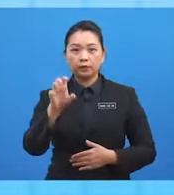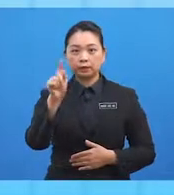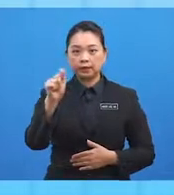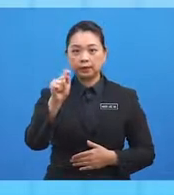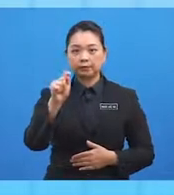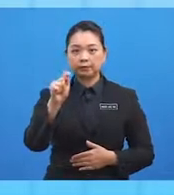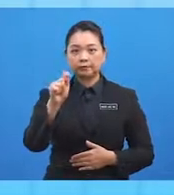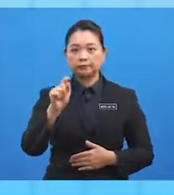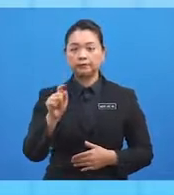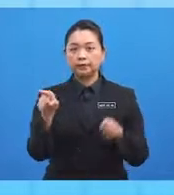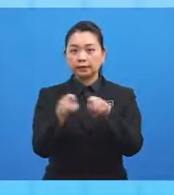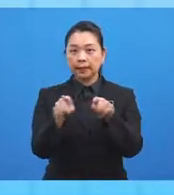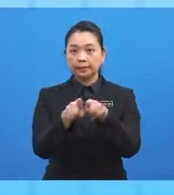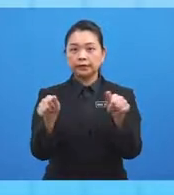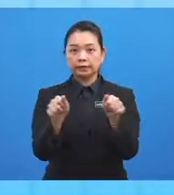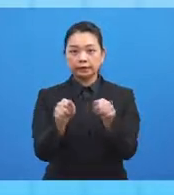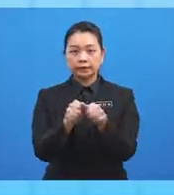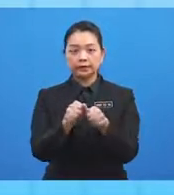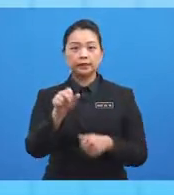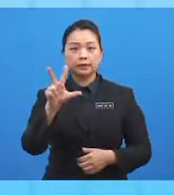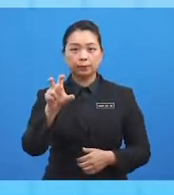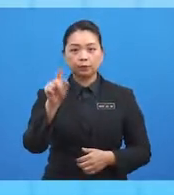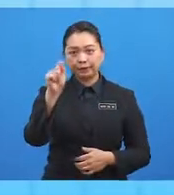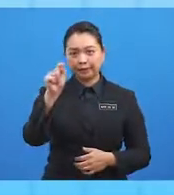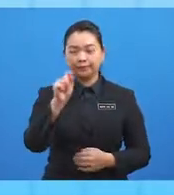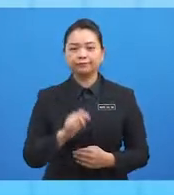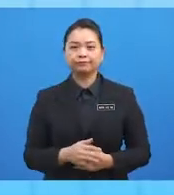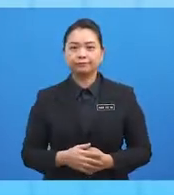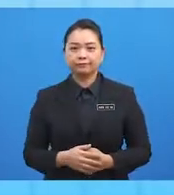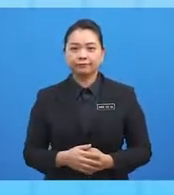darjah sama dengan 30 darjah.